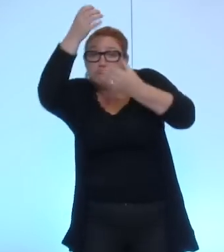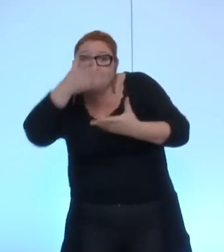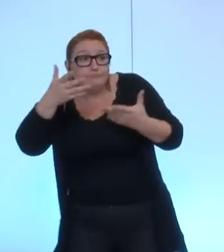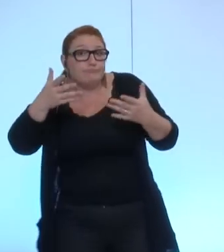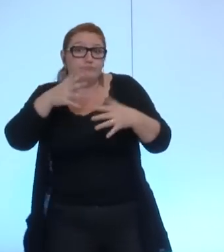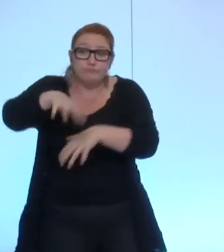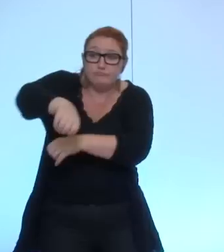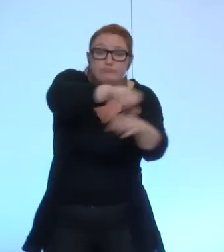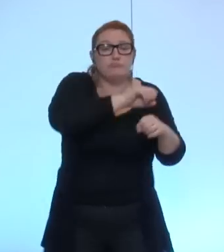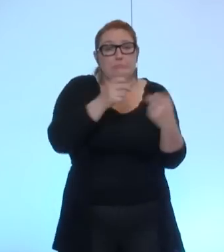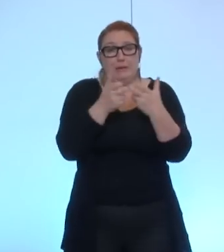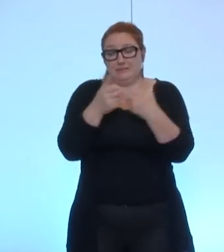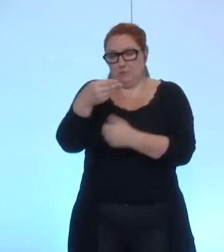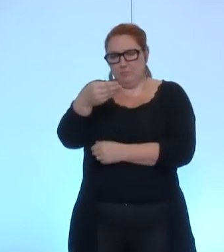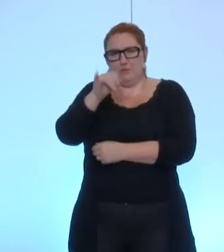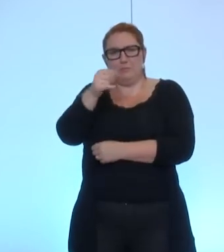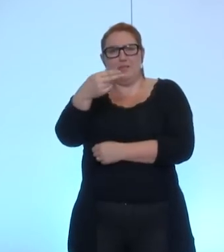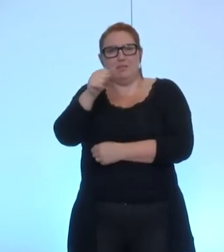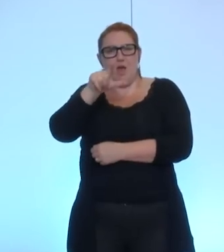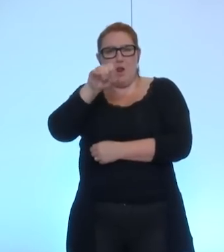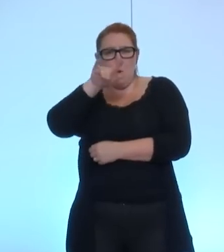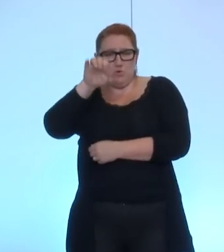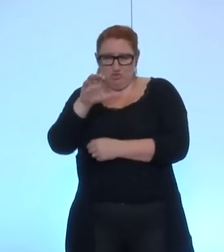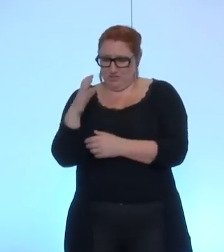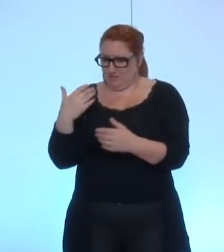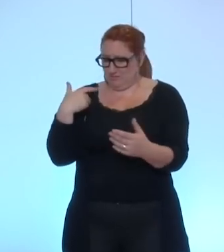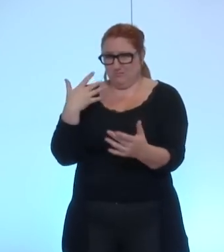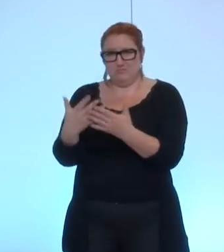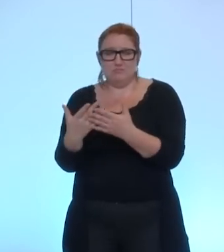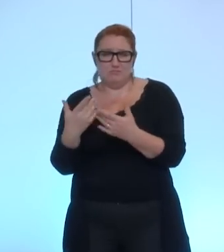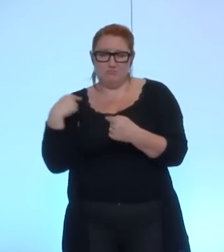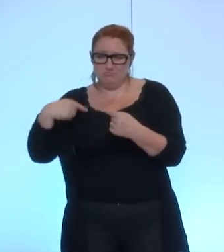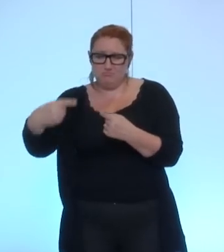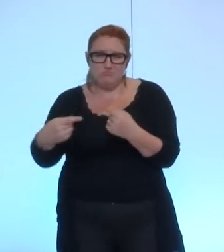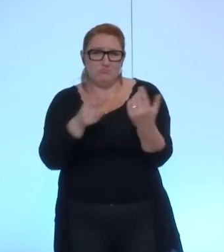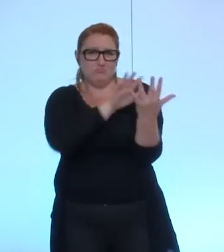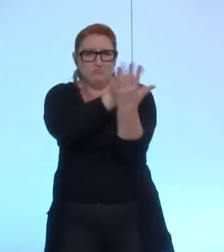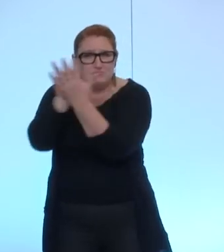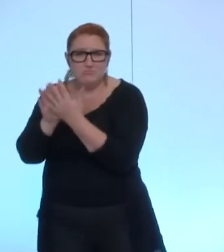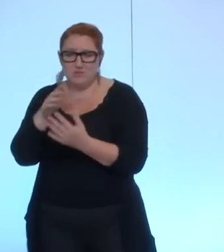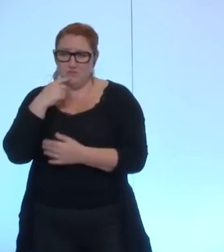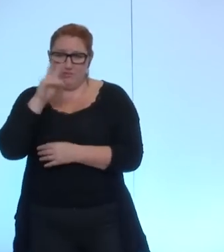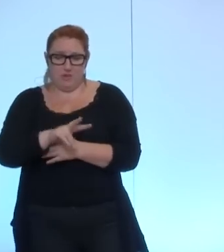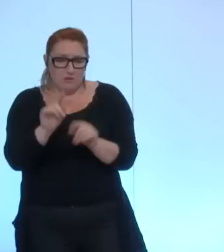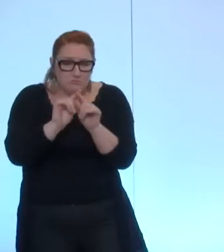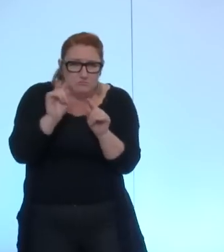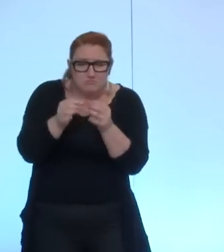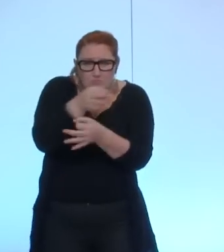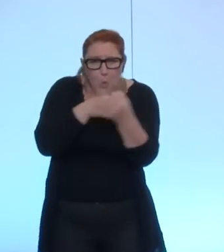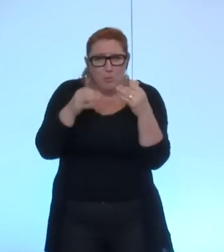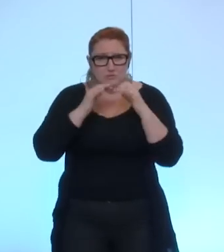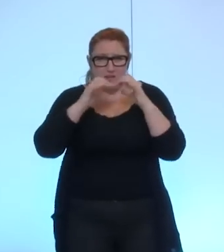Nous avons rencontré Minalogique à plusieurs reprises et aujourd'hui, les logiciels sans composants électroniques du tout font